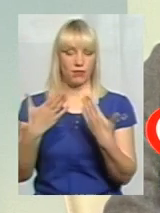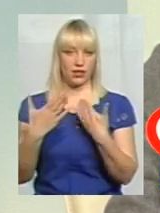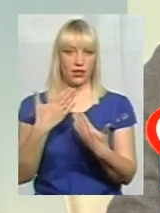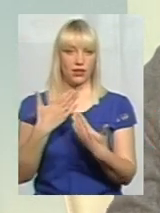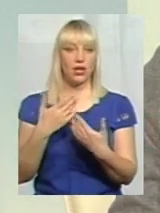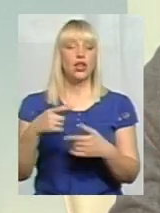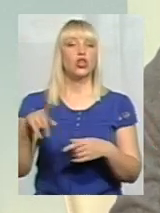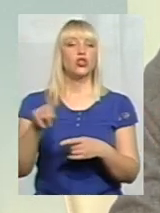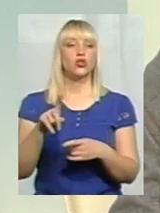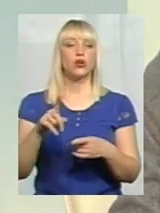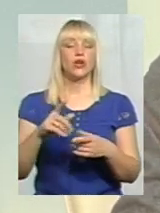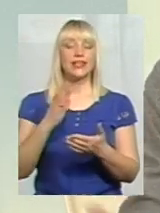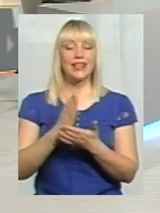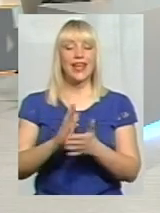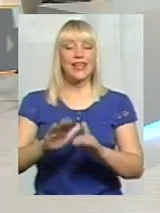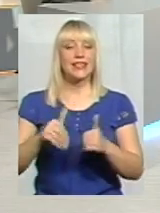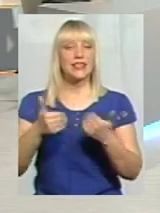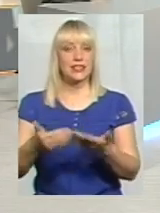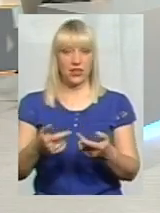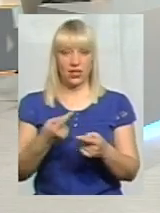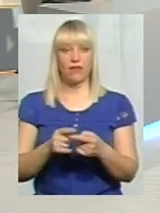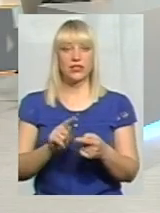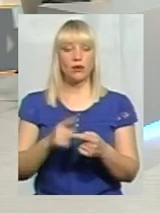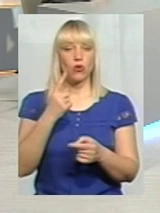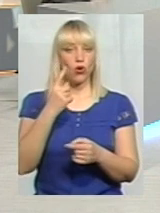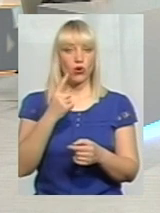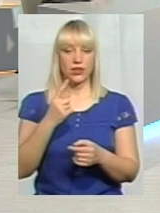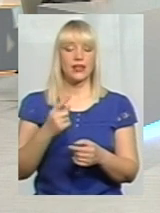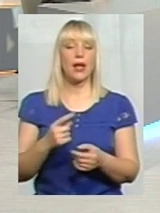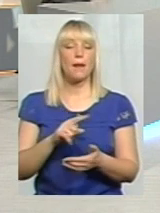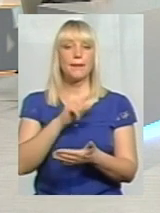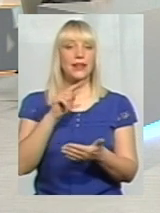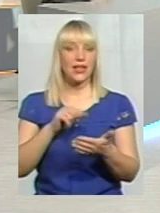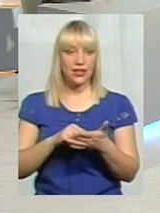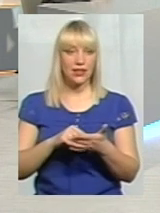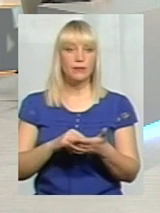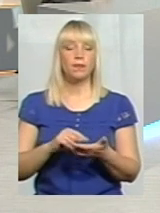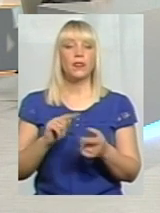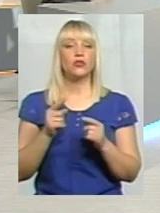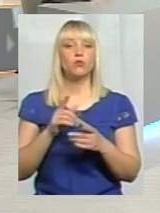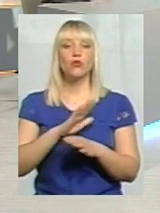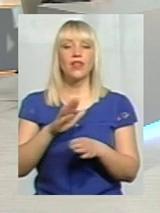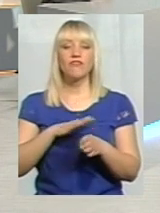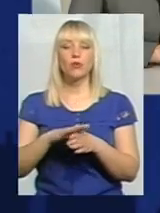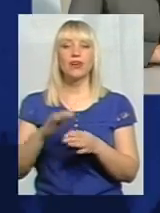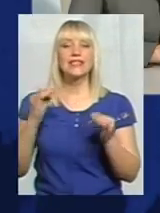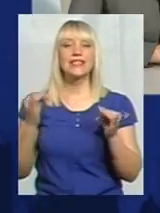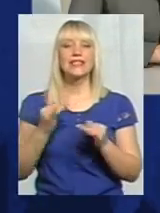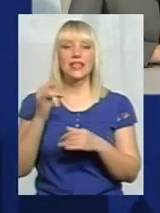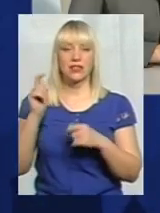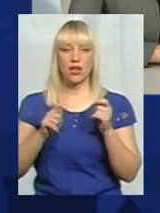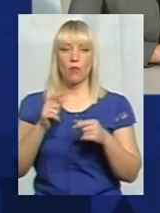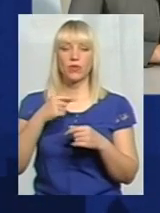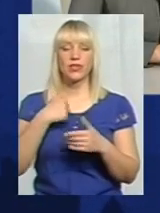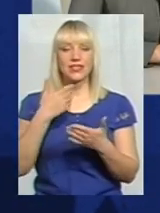про те, що ось є ініціатива. І, до речі, це було одне слушне досить питання, чому не відбувається якихось цікавих фестивалей. Мені здається, що мова йшла